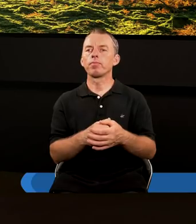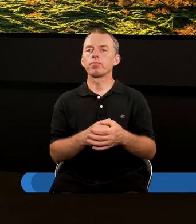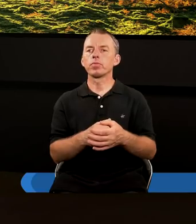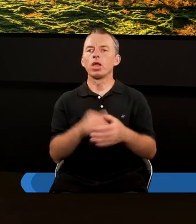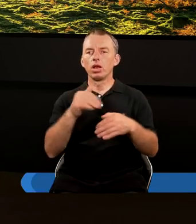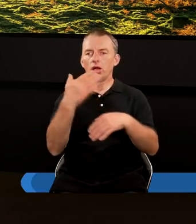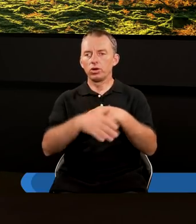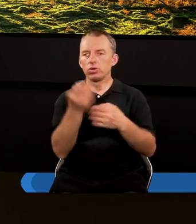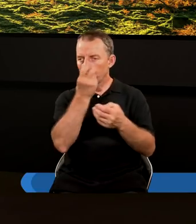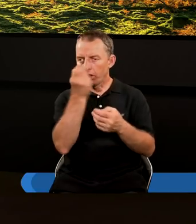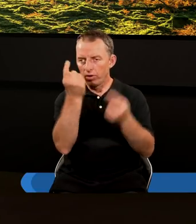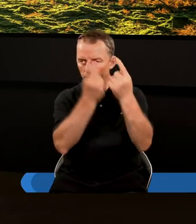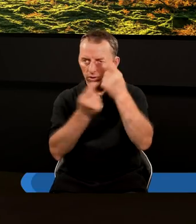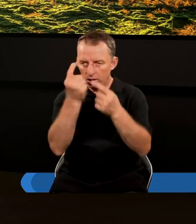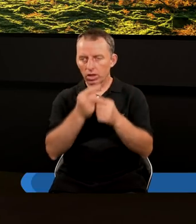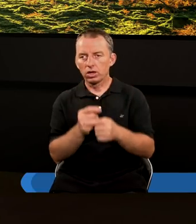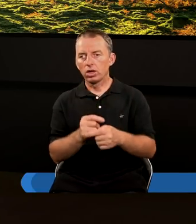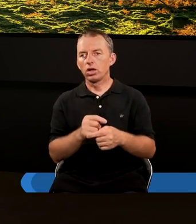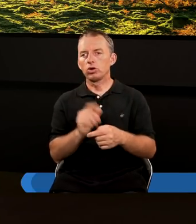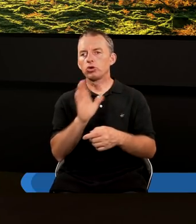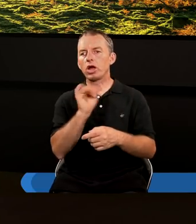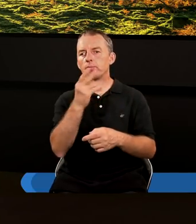Może taką ciekawą myślą Williama Szekspira,